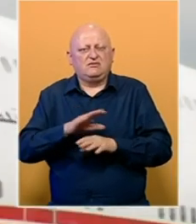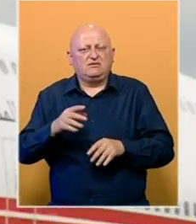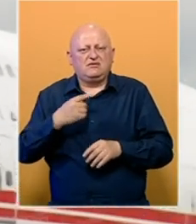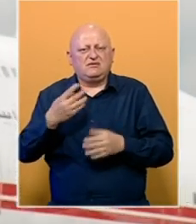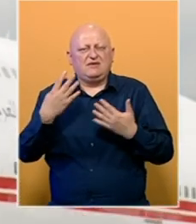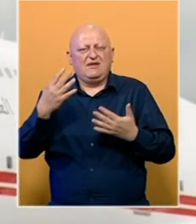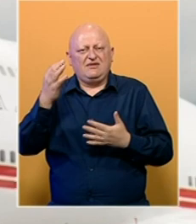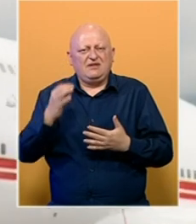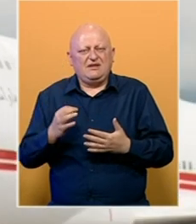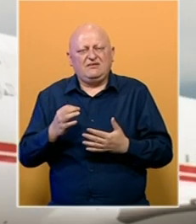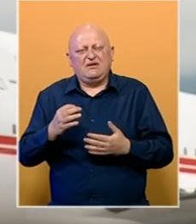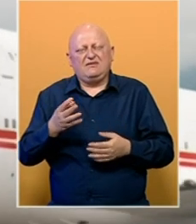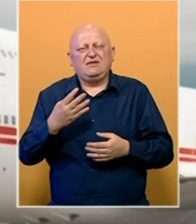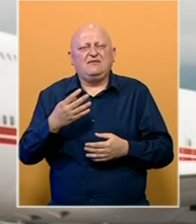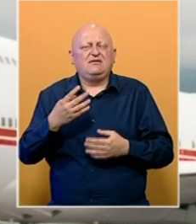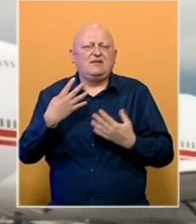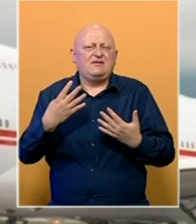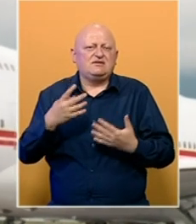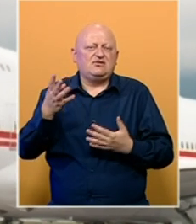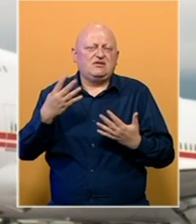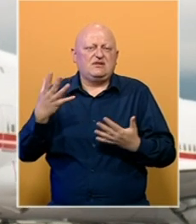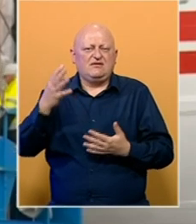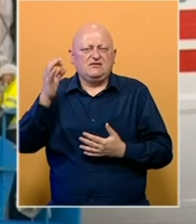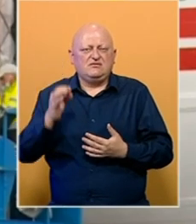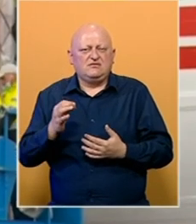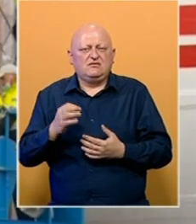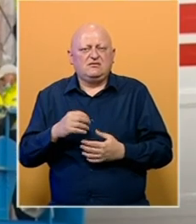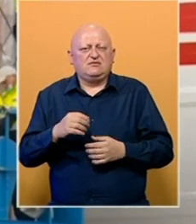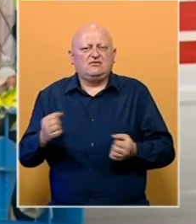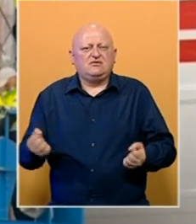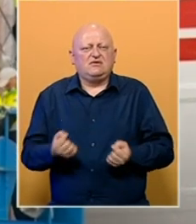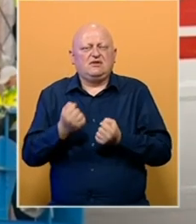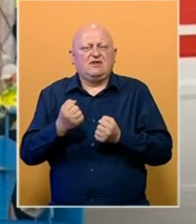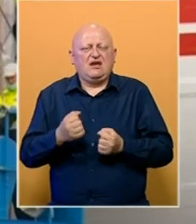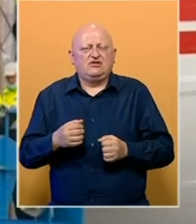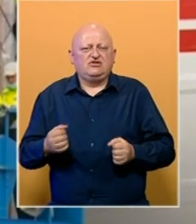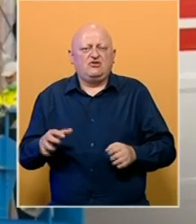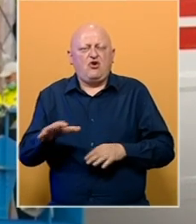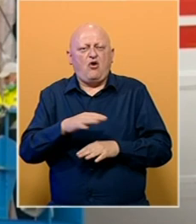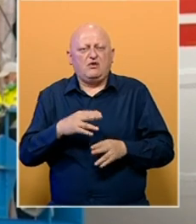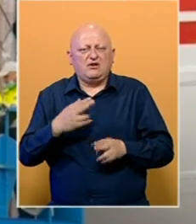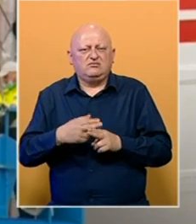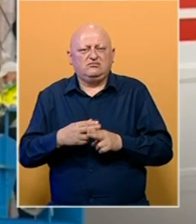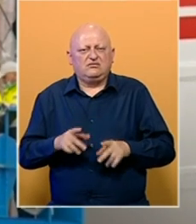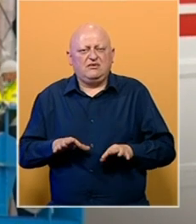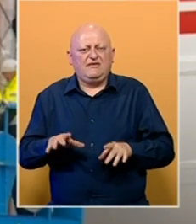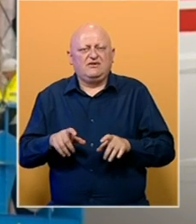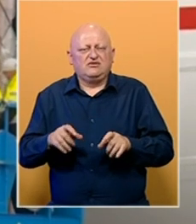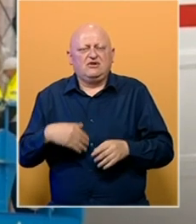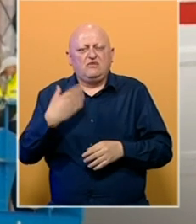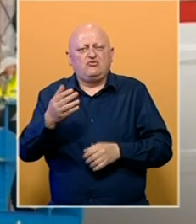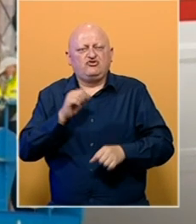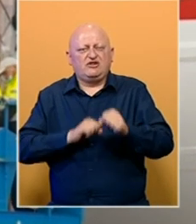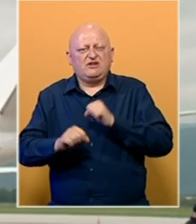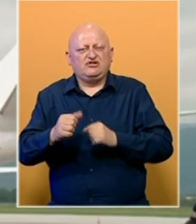COVID-19 prema izjavi kompanije, 90 odsto te 95 odsto protiv najtežih oblika infekcije koronavirusom.